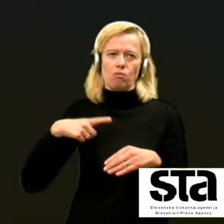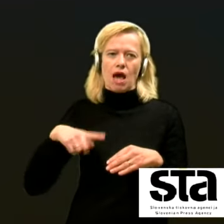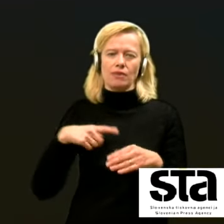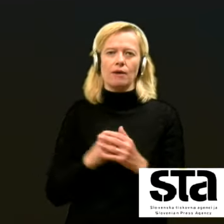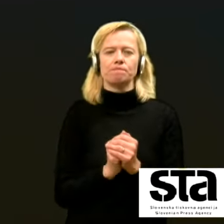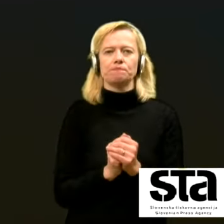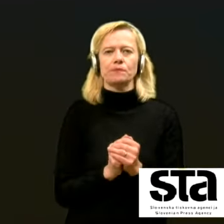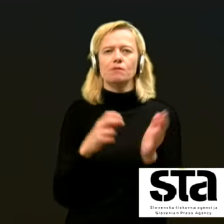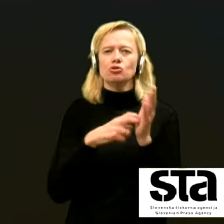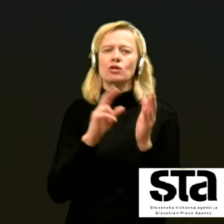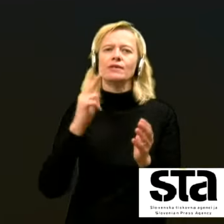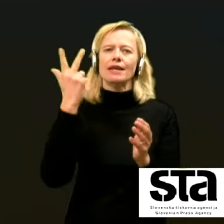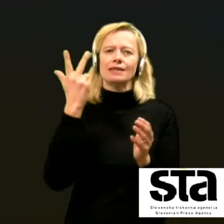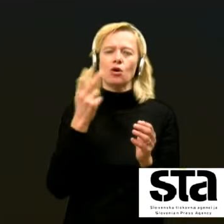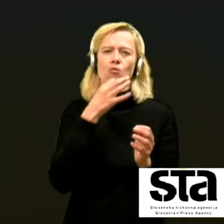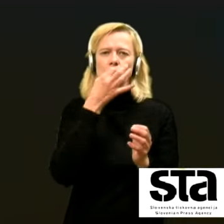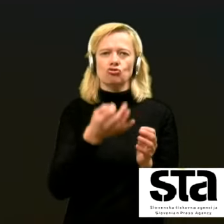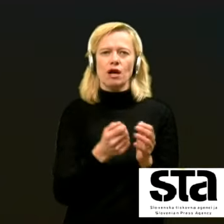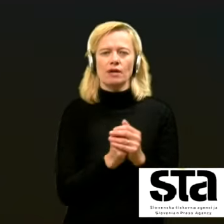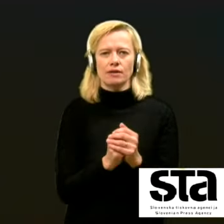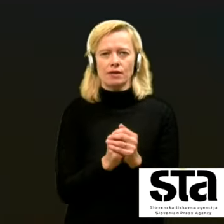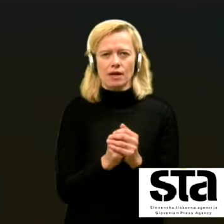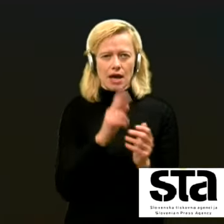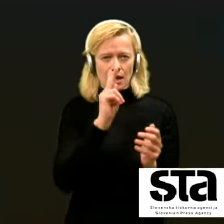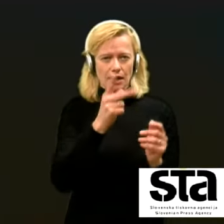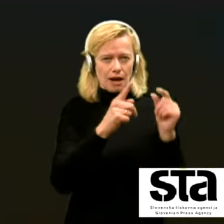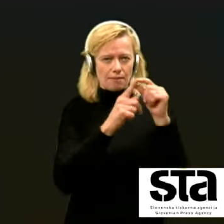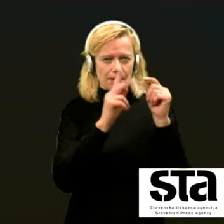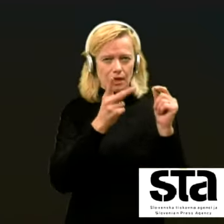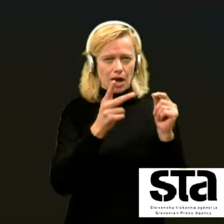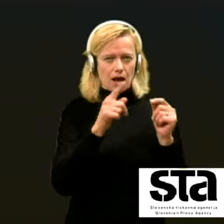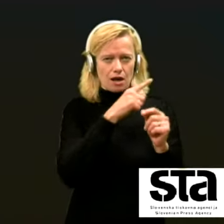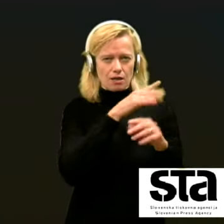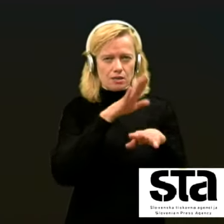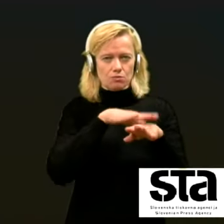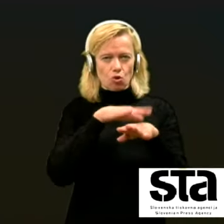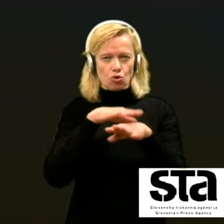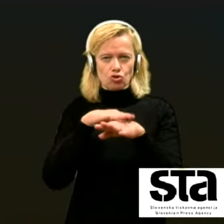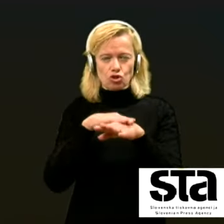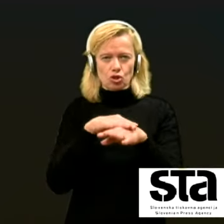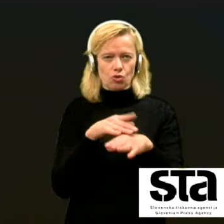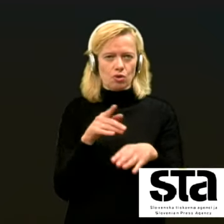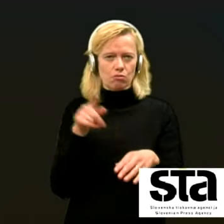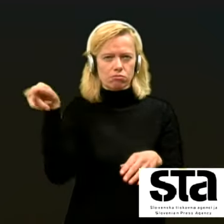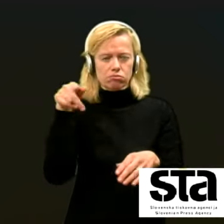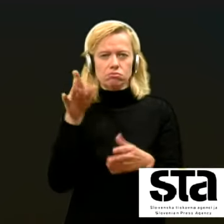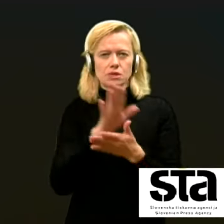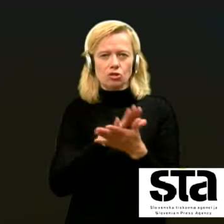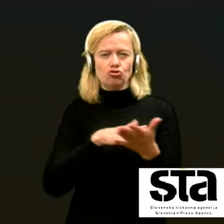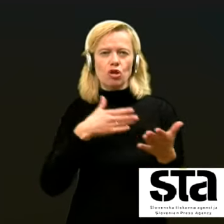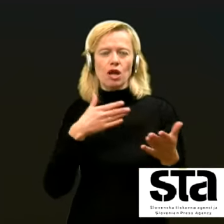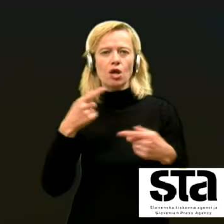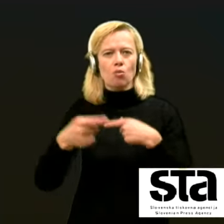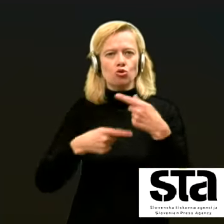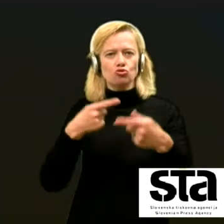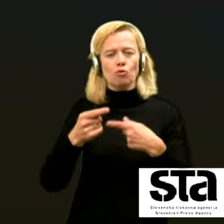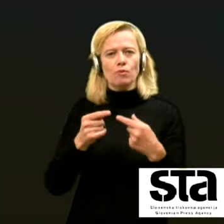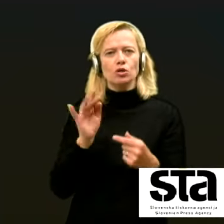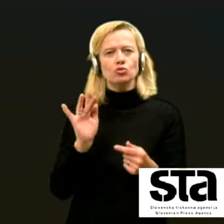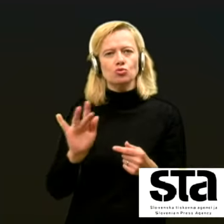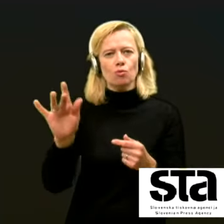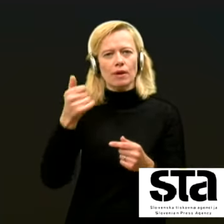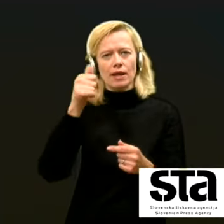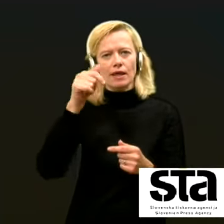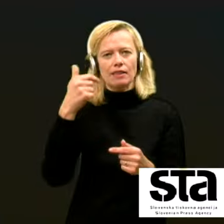še tretje vprašanje ravno, kar je Karpika sporočil, da so začeli postopek zopar 21